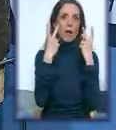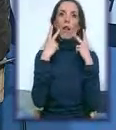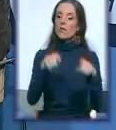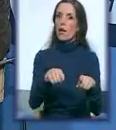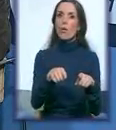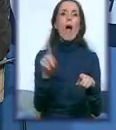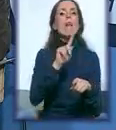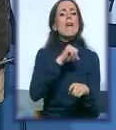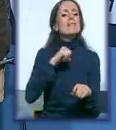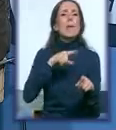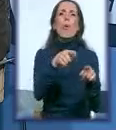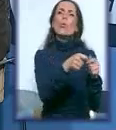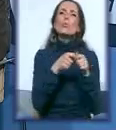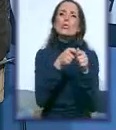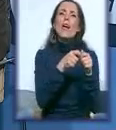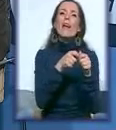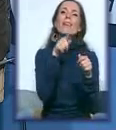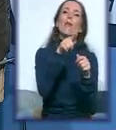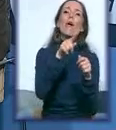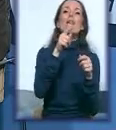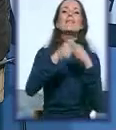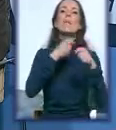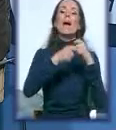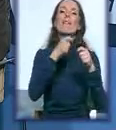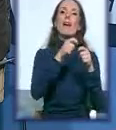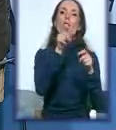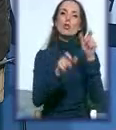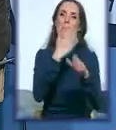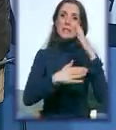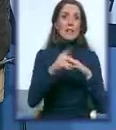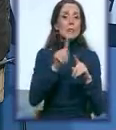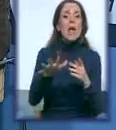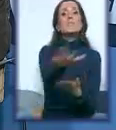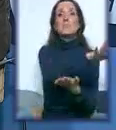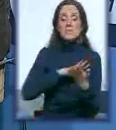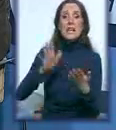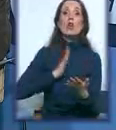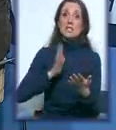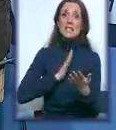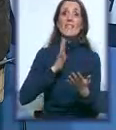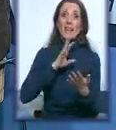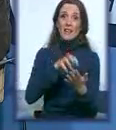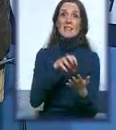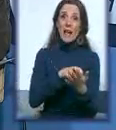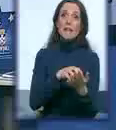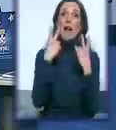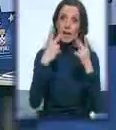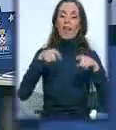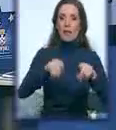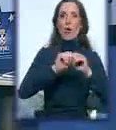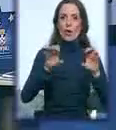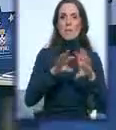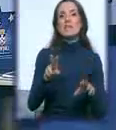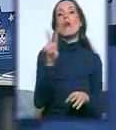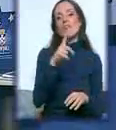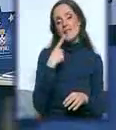bavaju napređenjem polože osoba sa invaliditetom, nego uopšte civilnog sektora. Baš ste gledani, imate taj termin. Ja sam se trudila od prvog